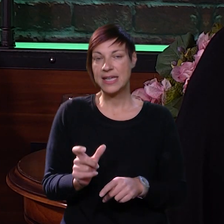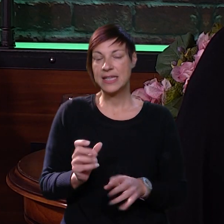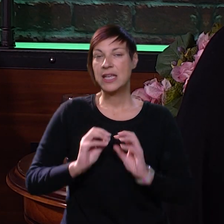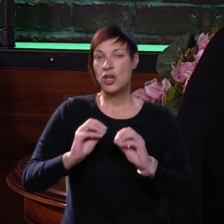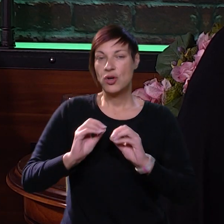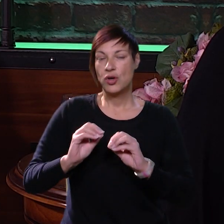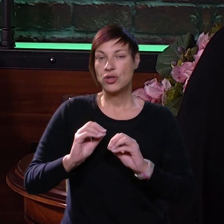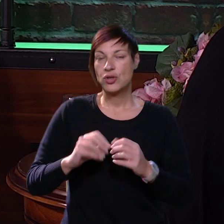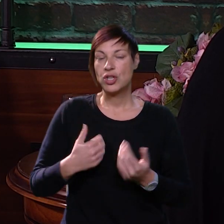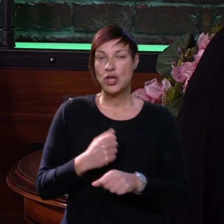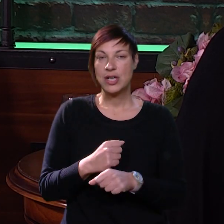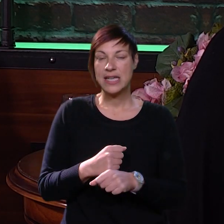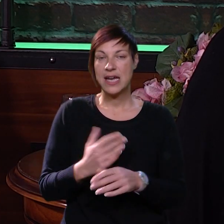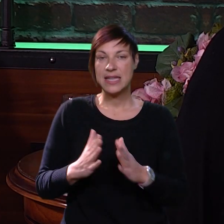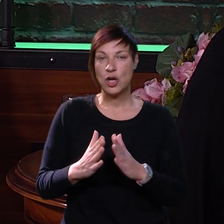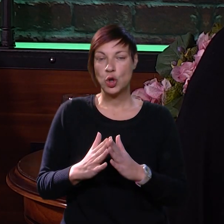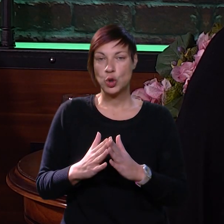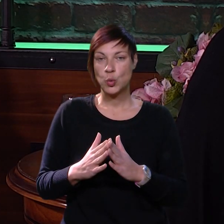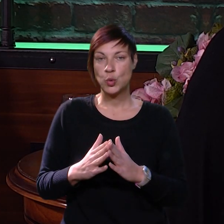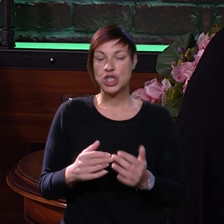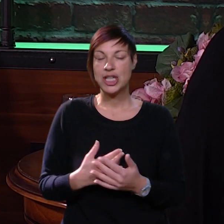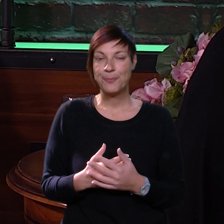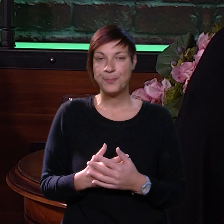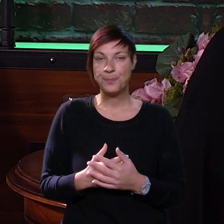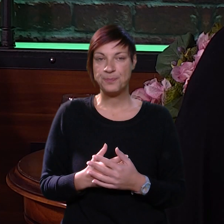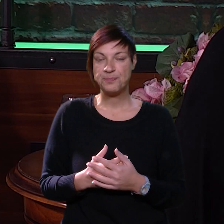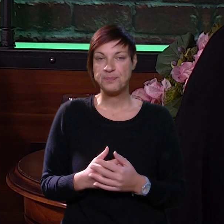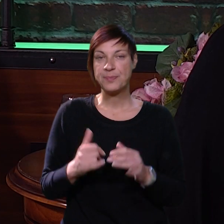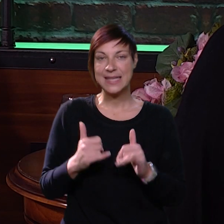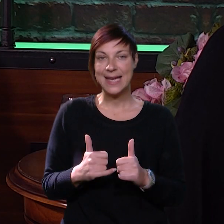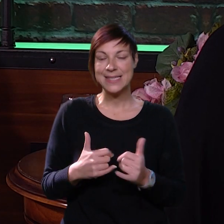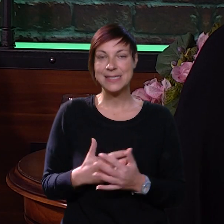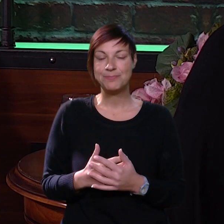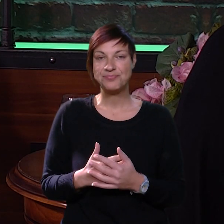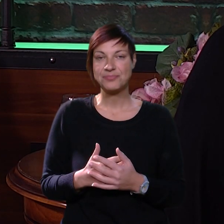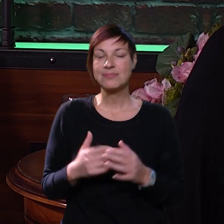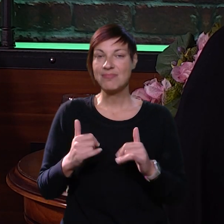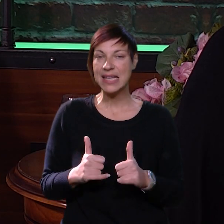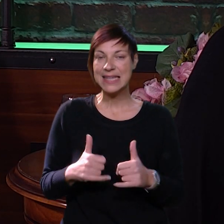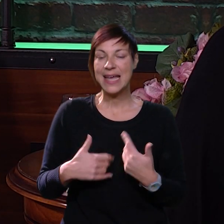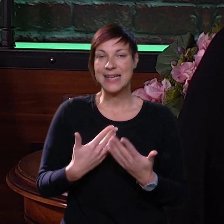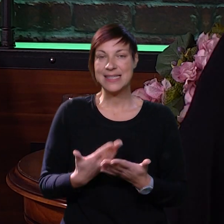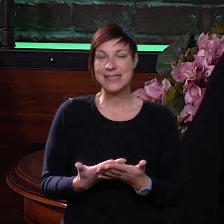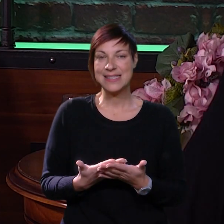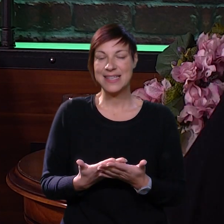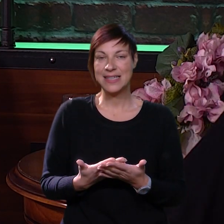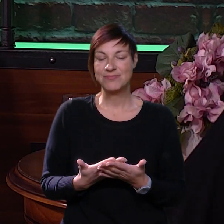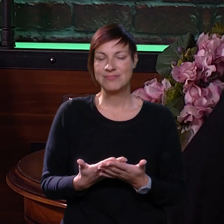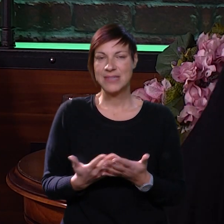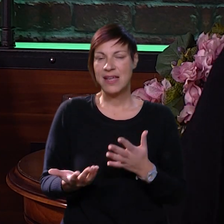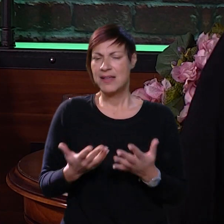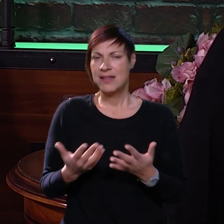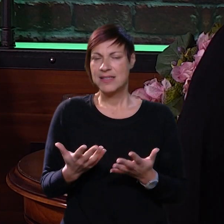neki dio tog odgojno obrazovnog rada i kod kuće odraditi. A danas? A danas je, dakle,